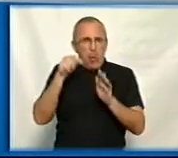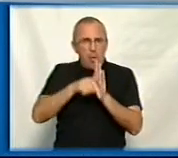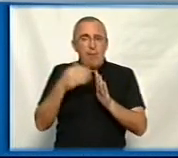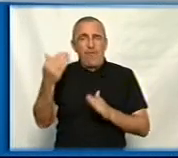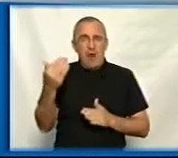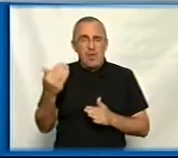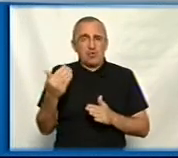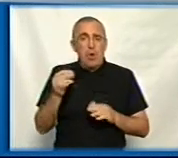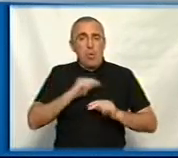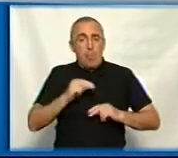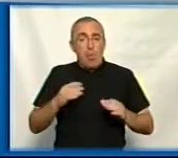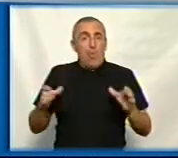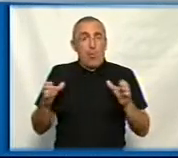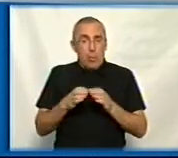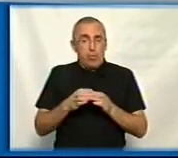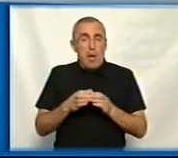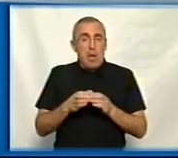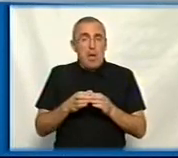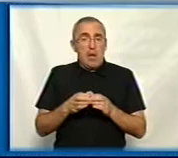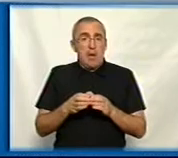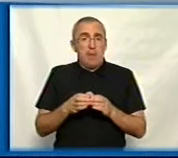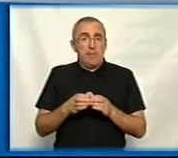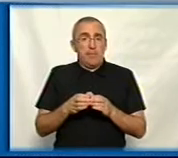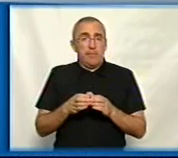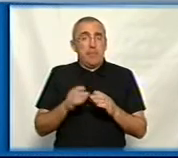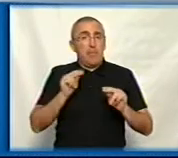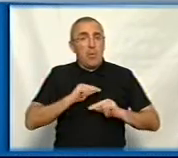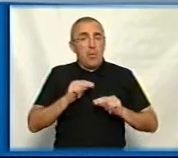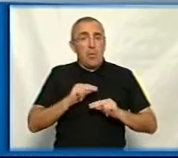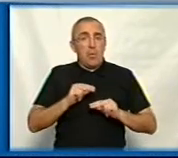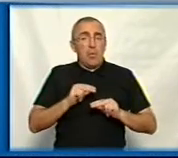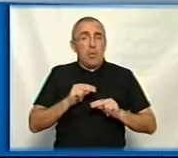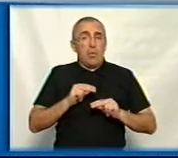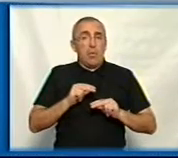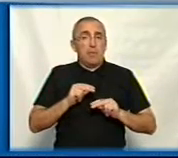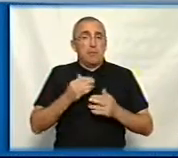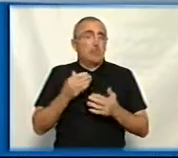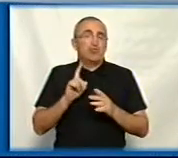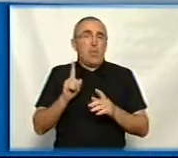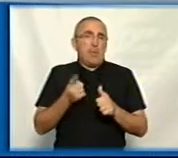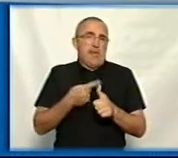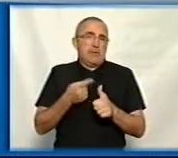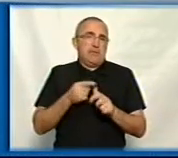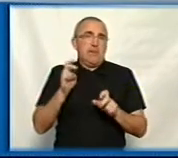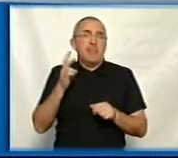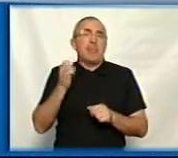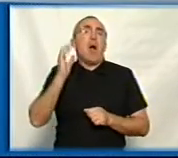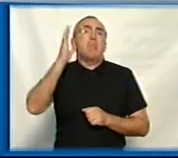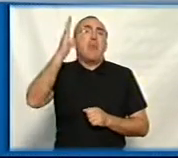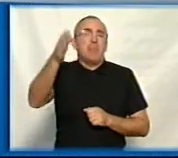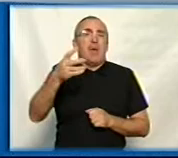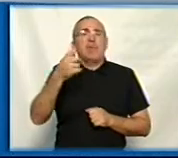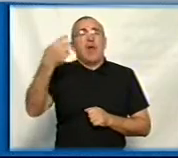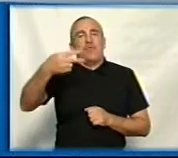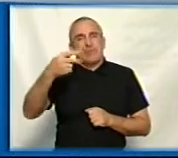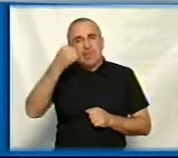ваша робоча група працюватиме, ну, що називається, на майбутнє. На 20